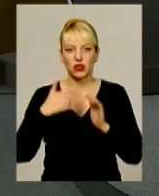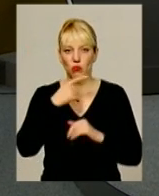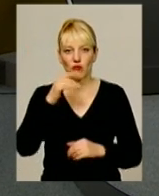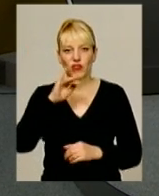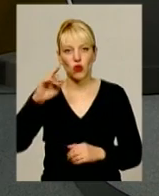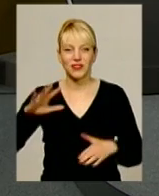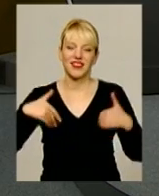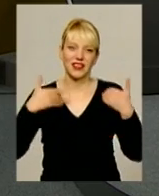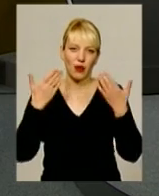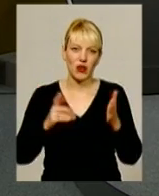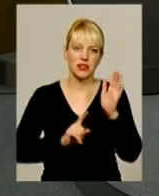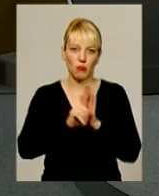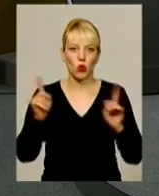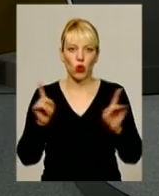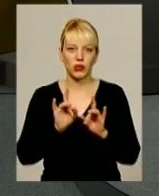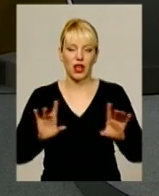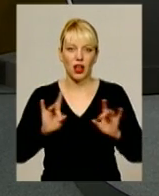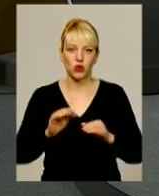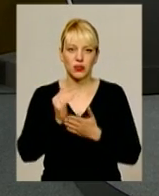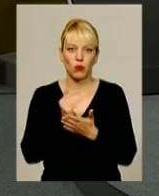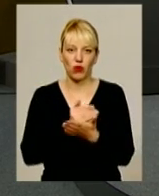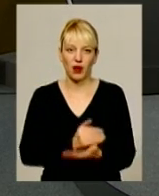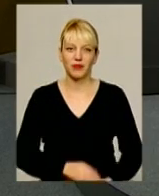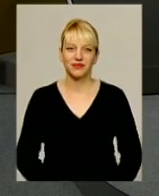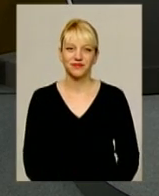Вітаємо вас і на початку короткий анонс програми.